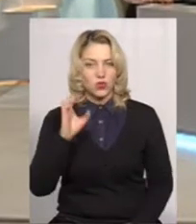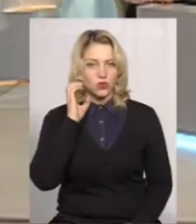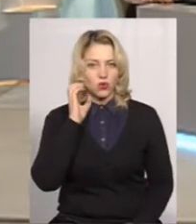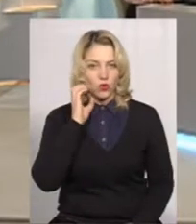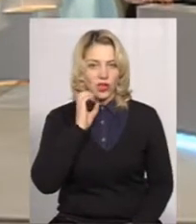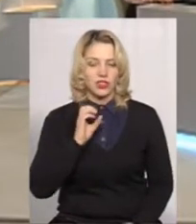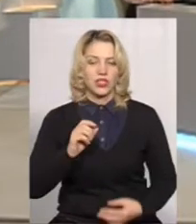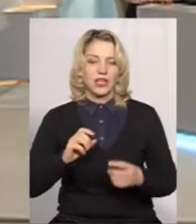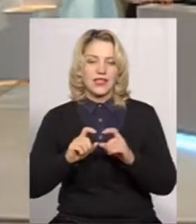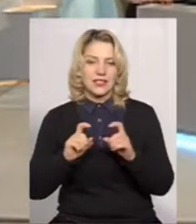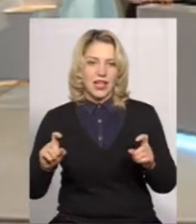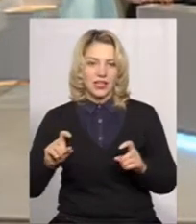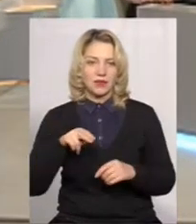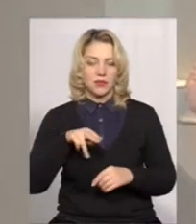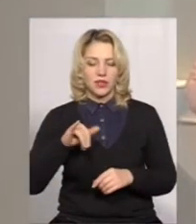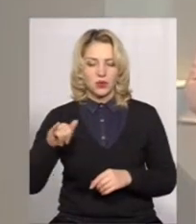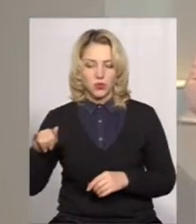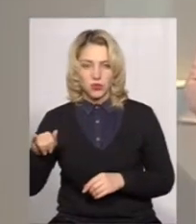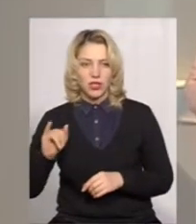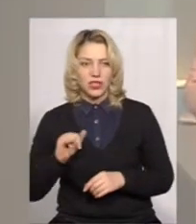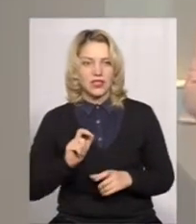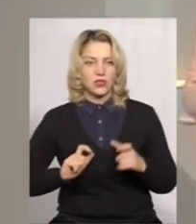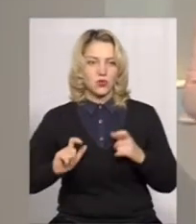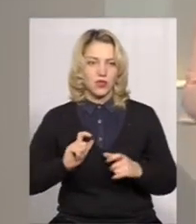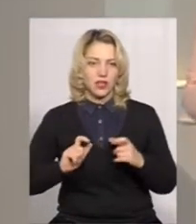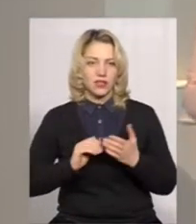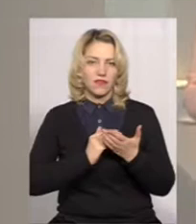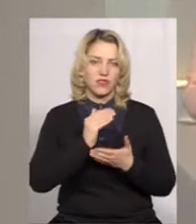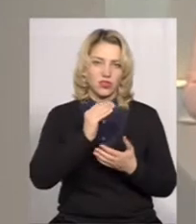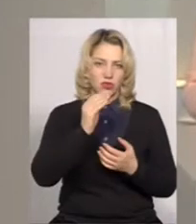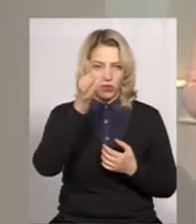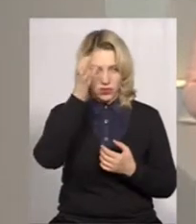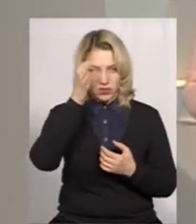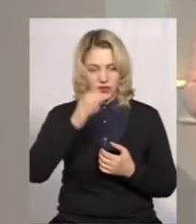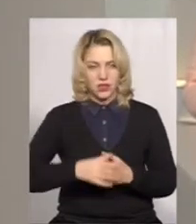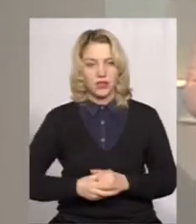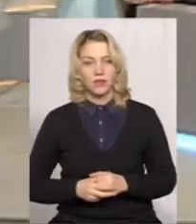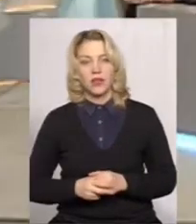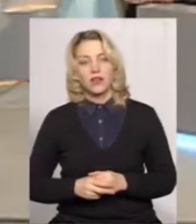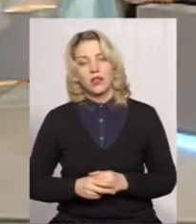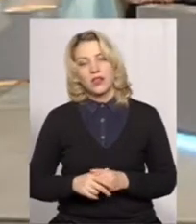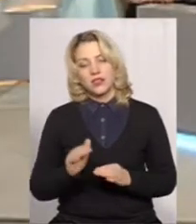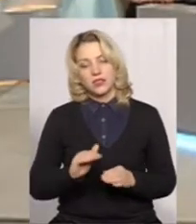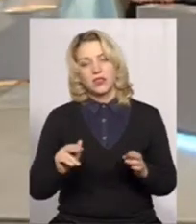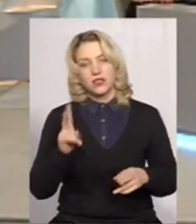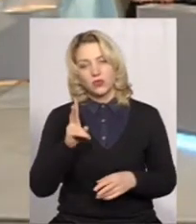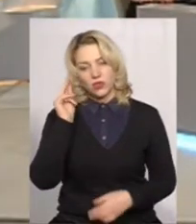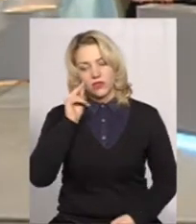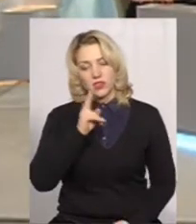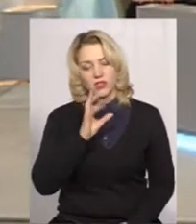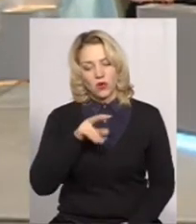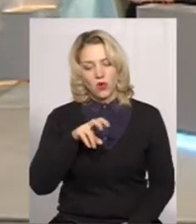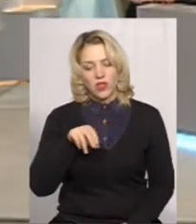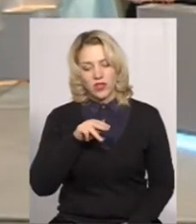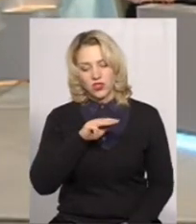професійно-технічної освіти і студент закладу вищої освіти. Діти, які навчаються у коледжах, до